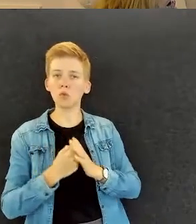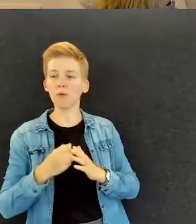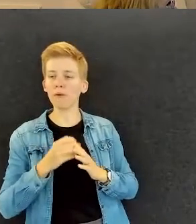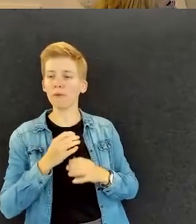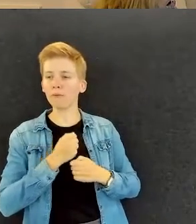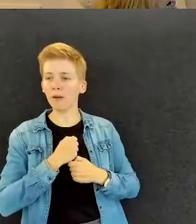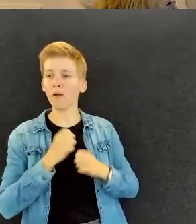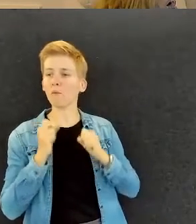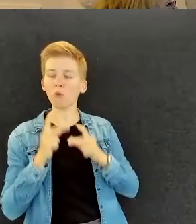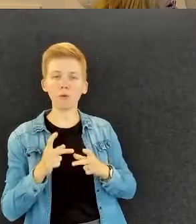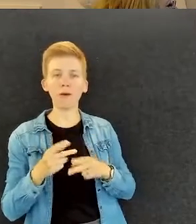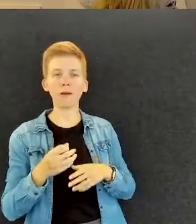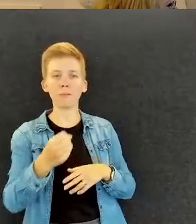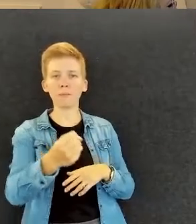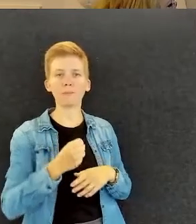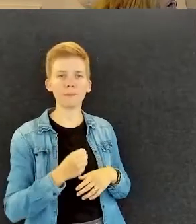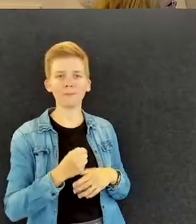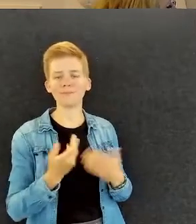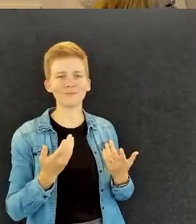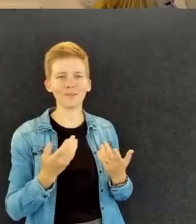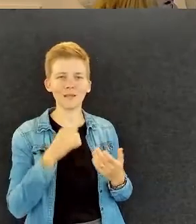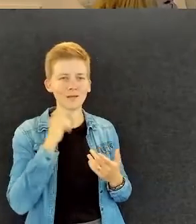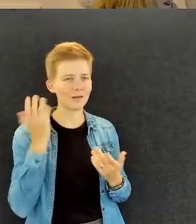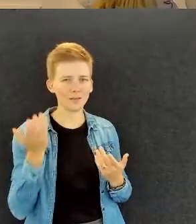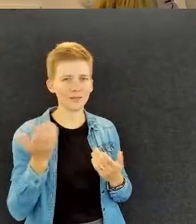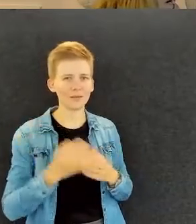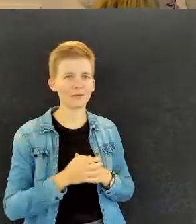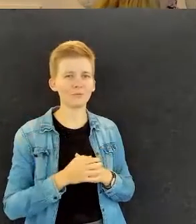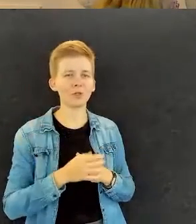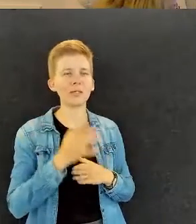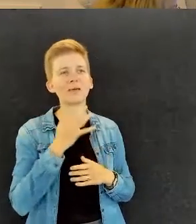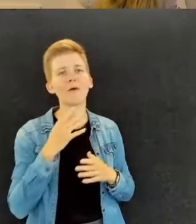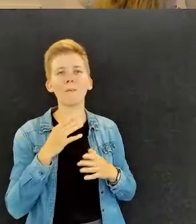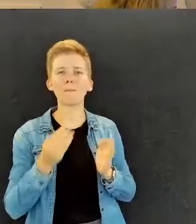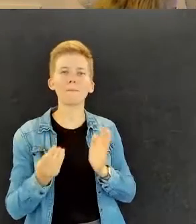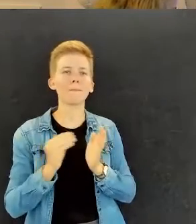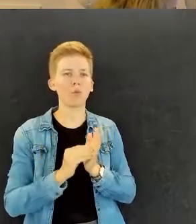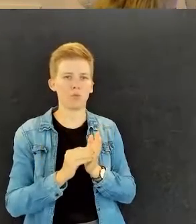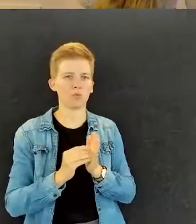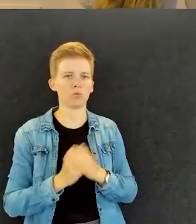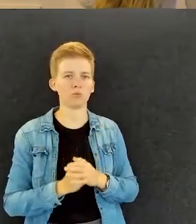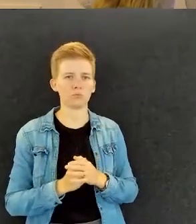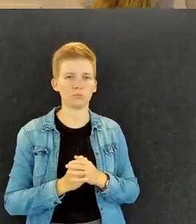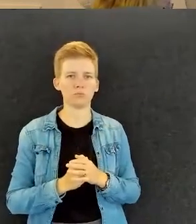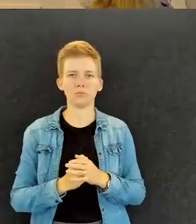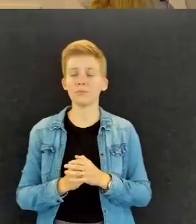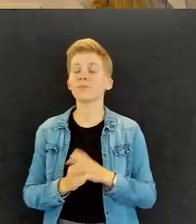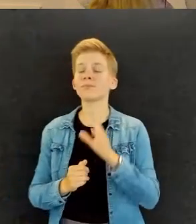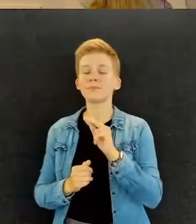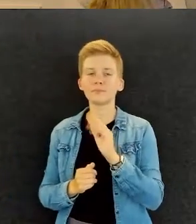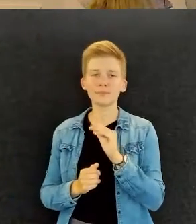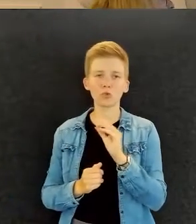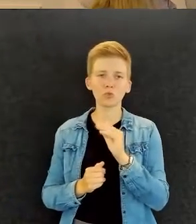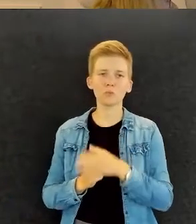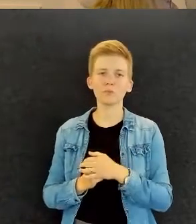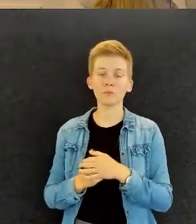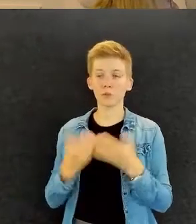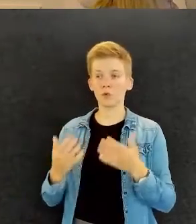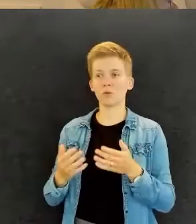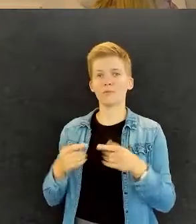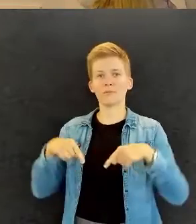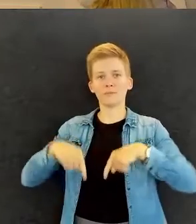bonus sitten, jos siinä päädytään. No just näin. Ja nyt kun ollaan täällä liikunnan ja